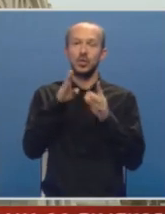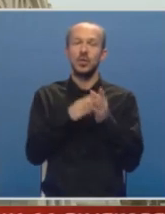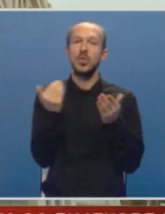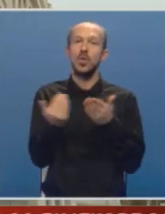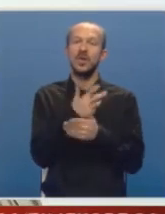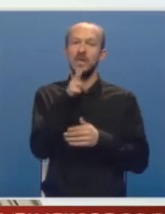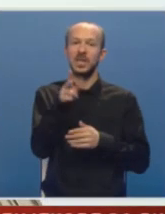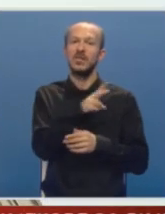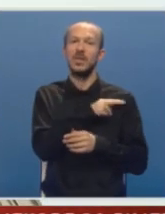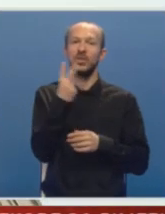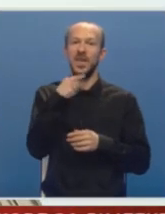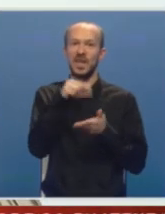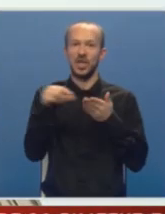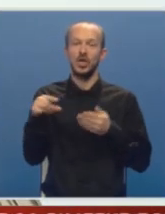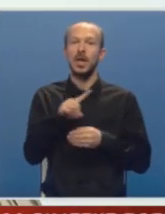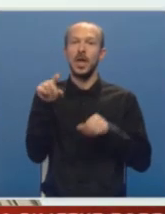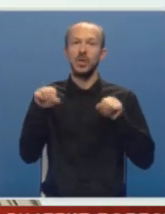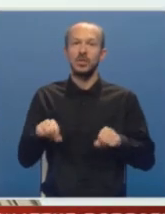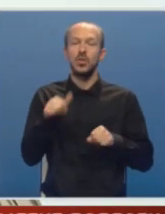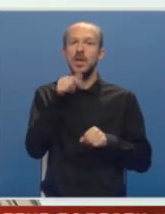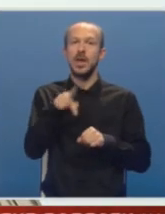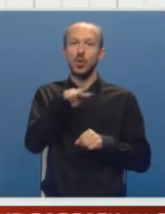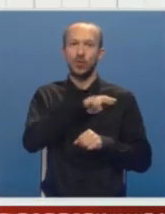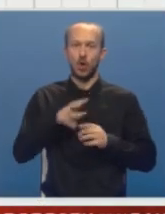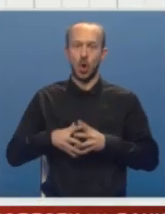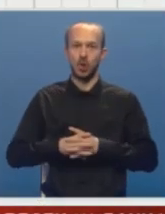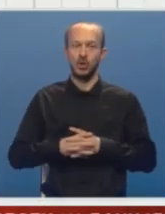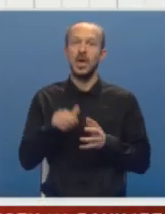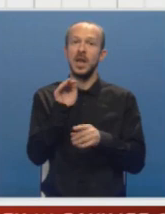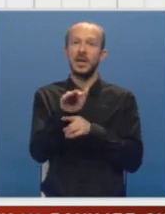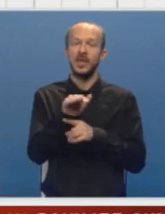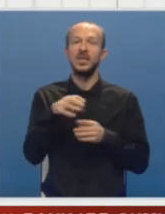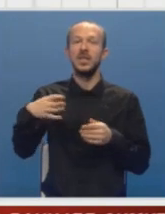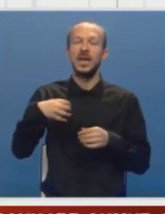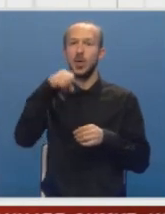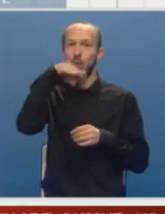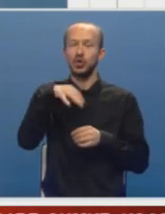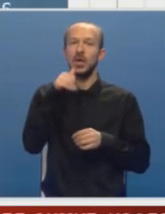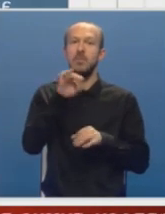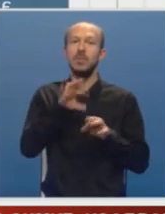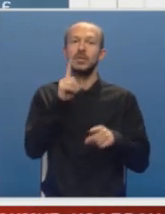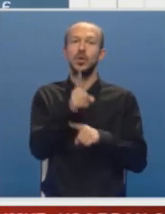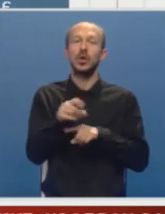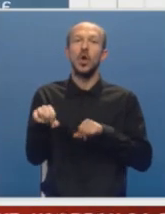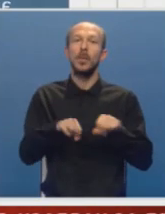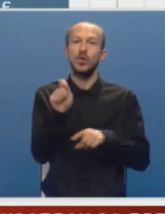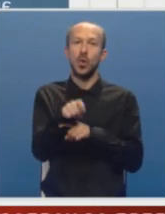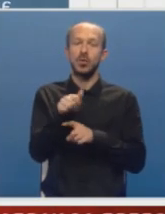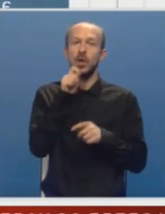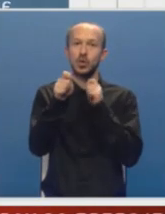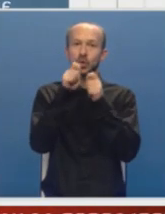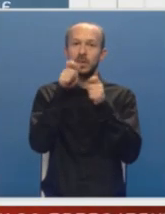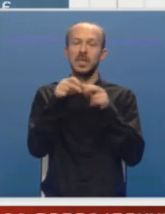novi zahtjev imao dvije riječi, neozbiljno i neodgovorno. Najaviti da je grijanje ugroženo i to bez odluke upravnog odbora i